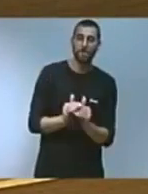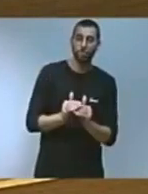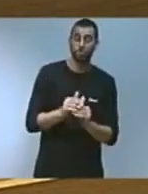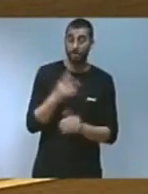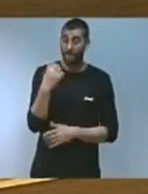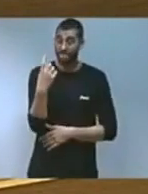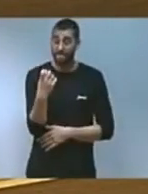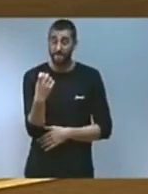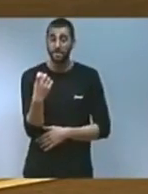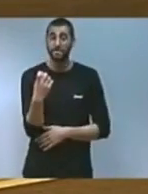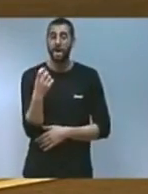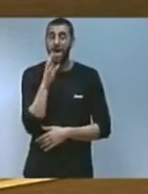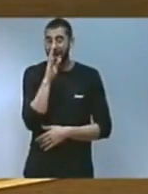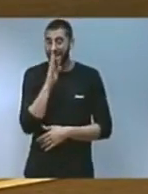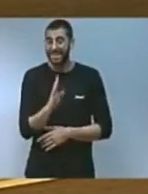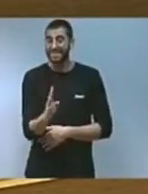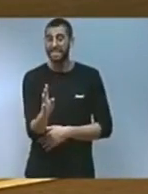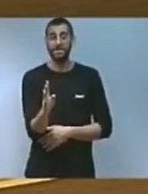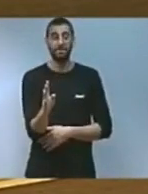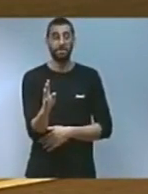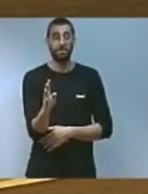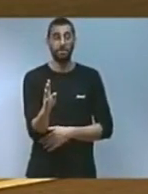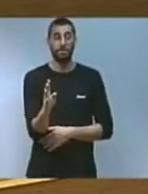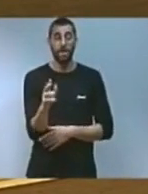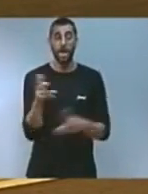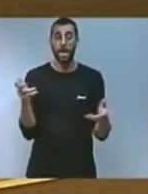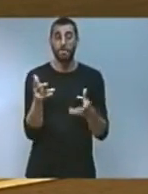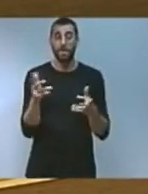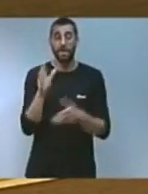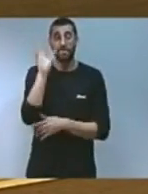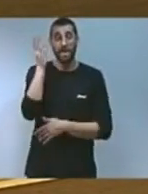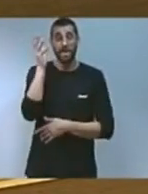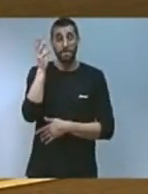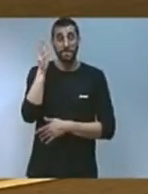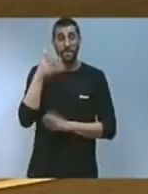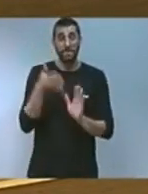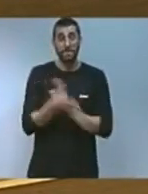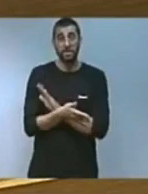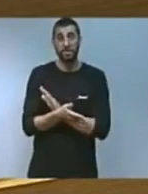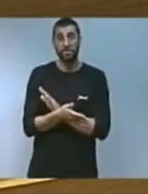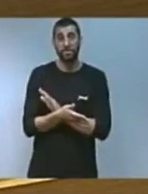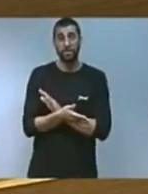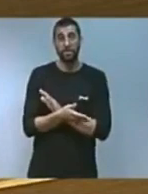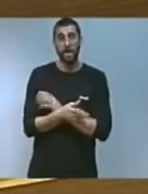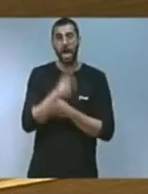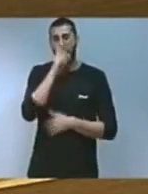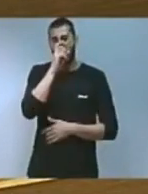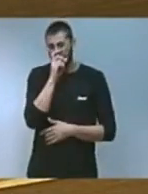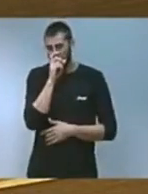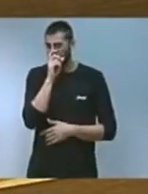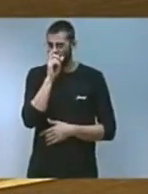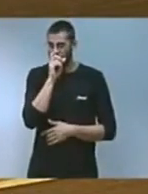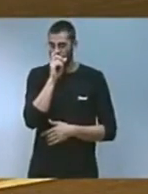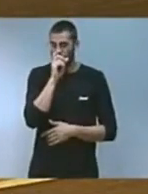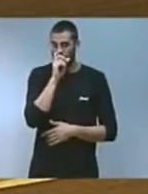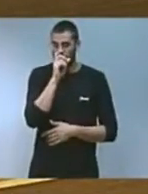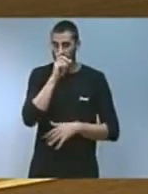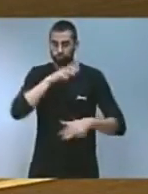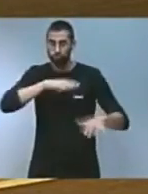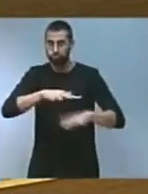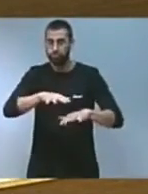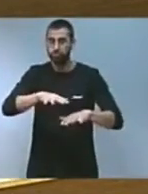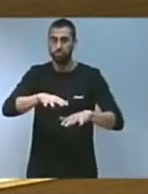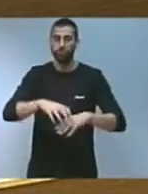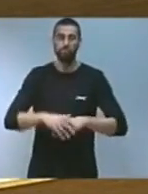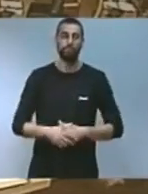fer una legislatura on l'emergència climàtica deixi de ser una simple advertència per a passar a l'acció moltes